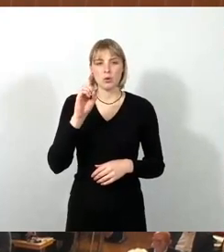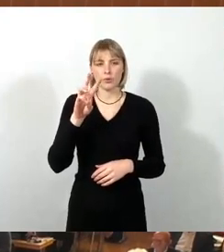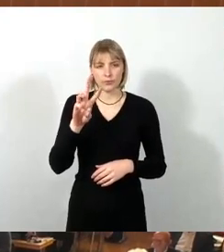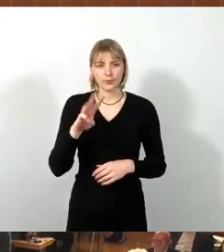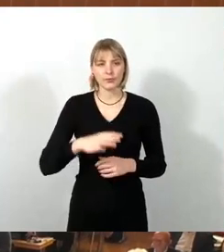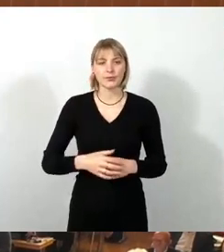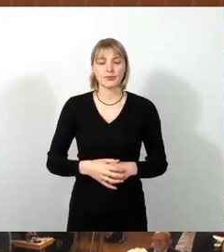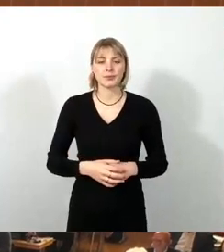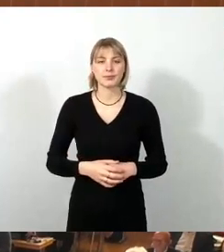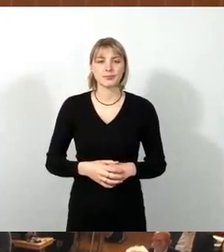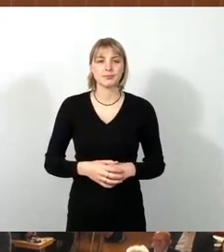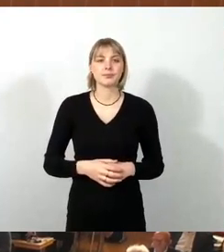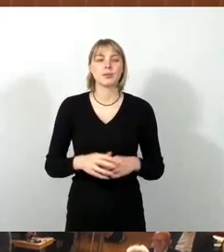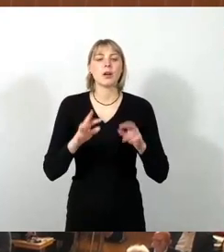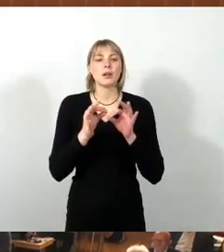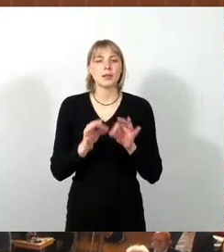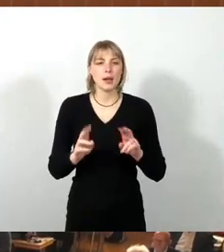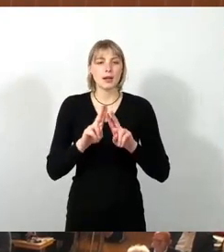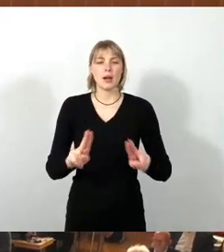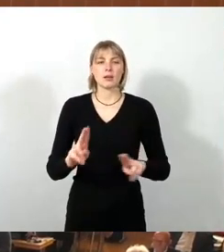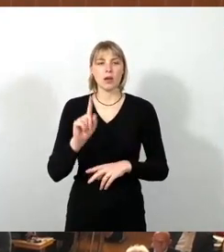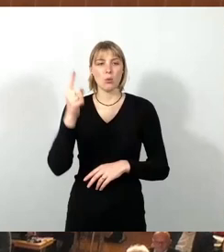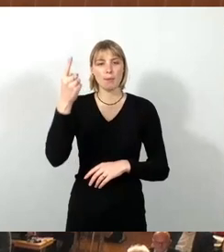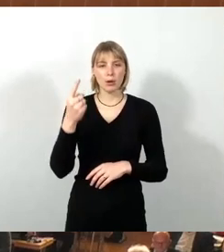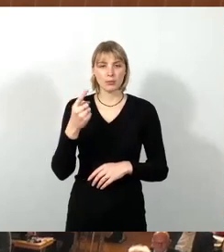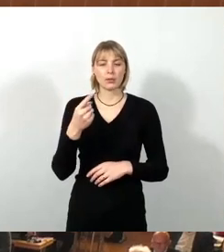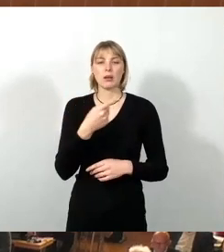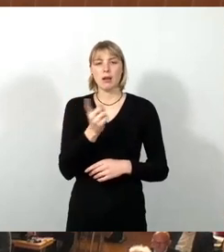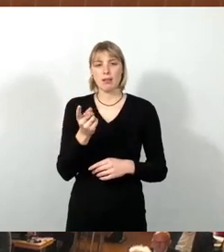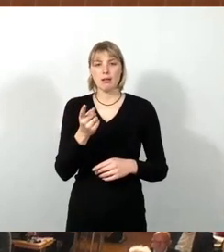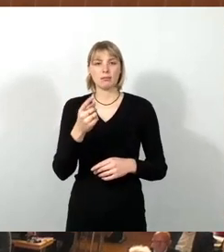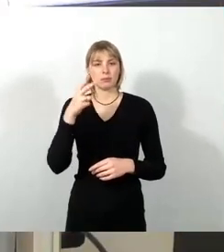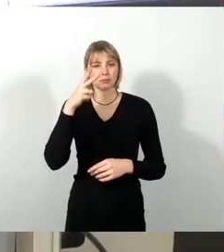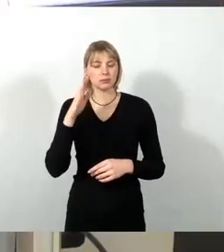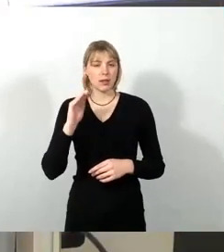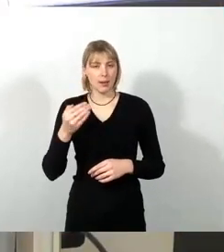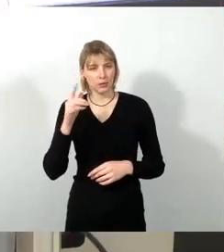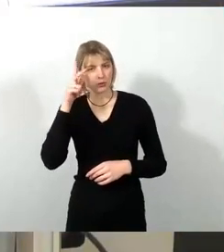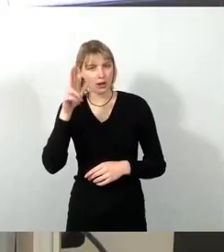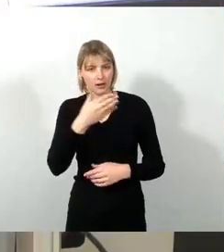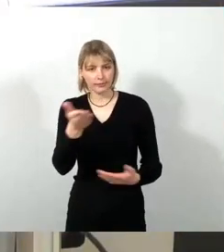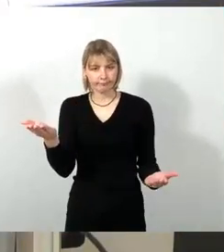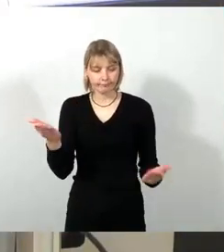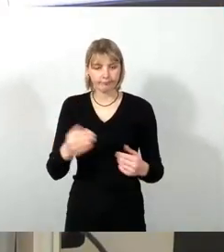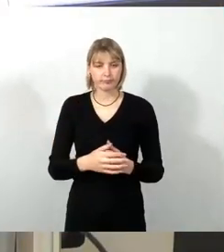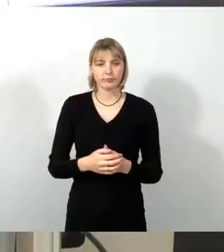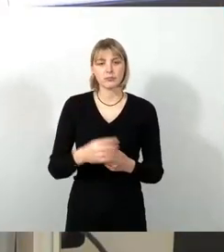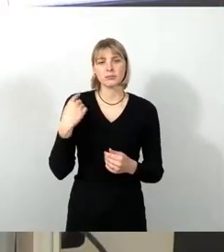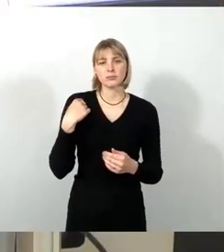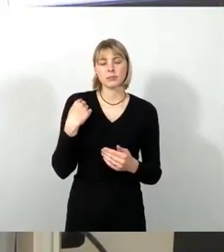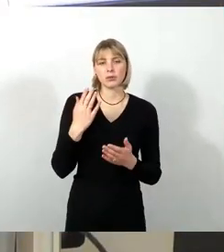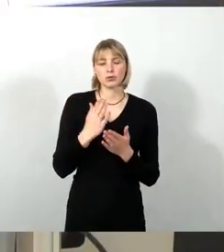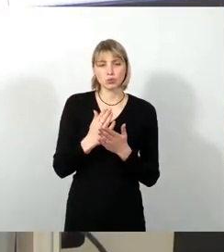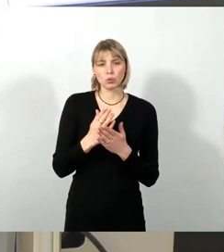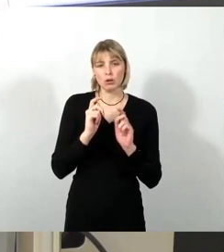Sehr geehrter Herr Erster Bürgermeister, sehr geehrte Damen und Herren. Ja, der von Ihnen hier eingebrachte Antrag zur Verbesserung des Angebotes